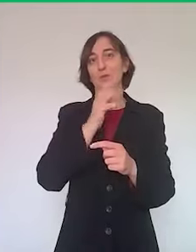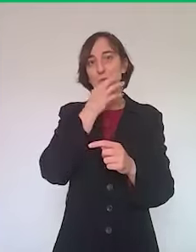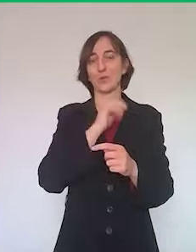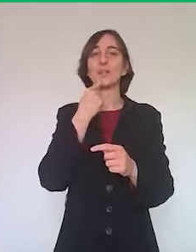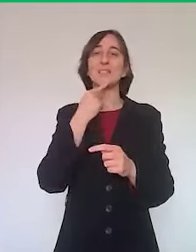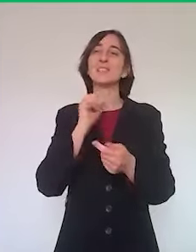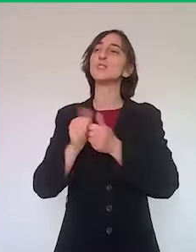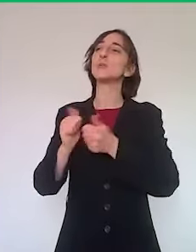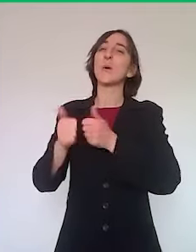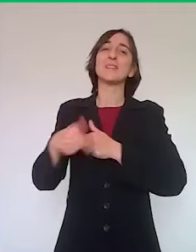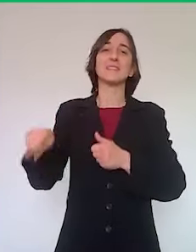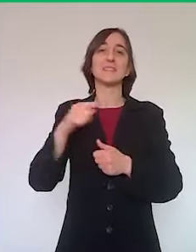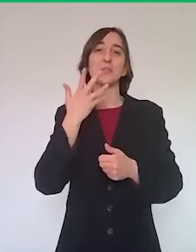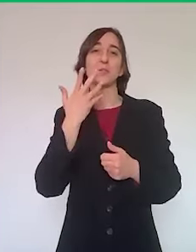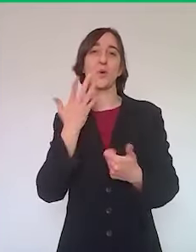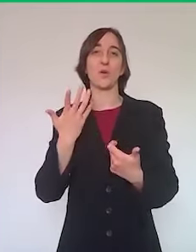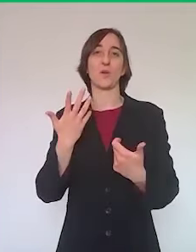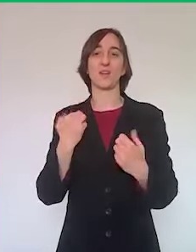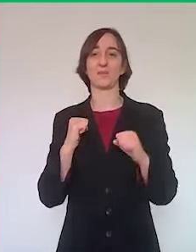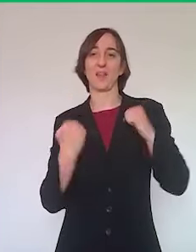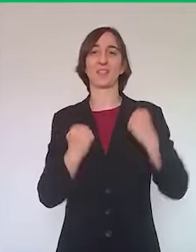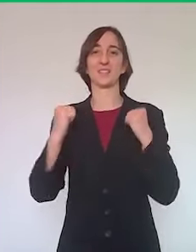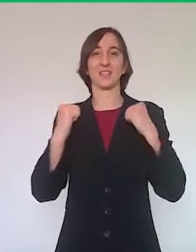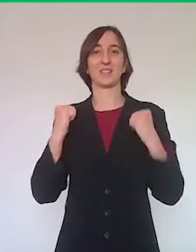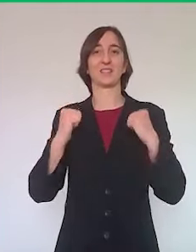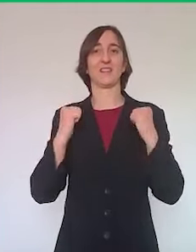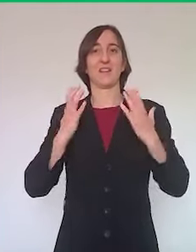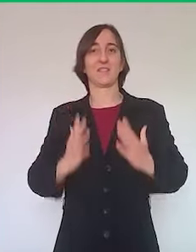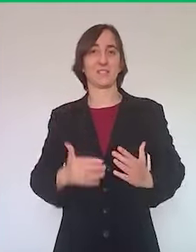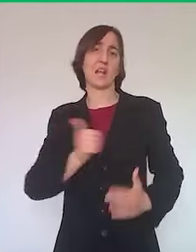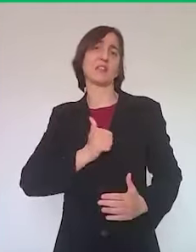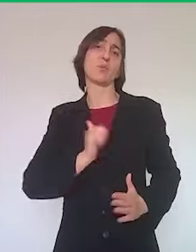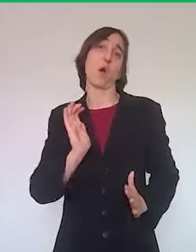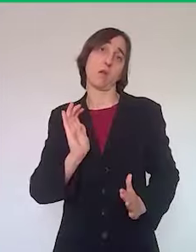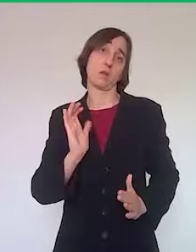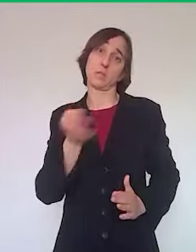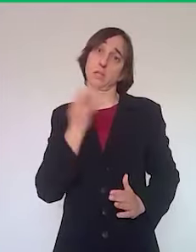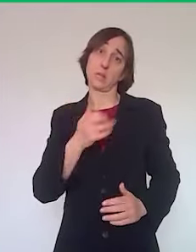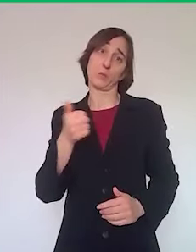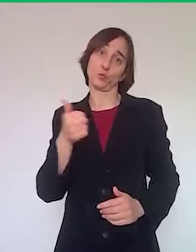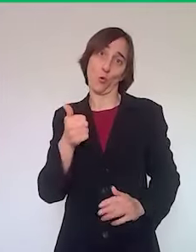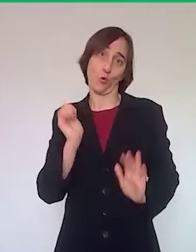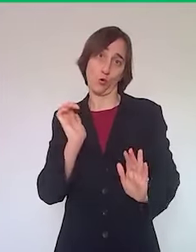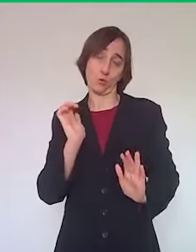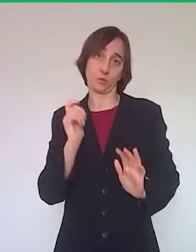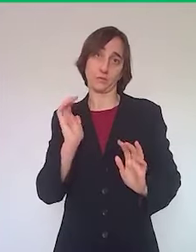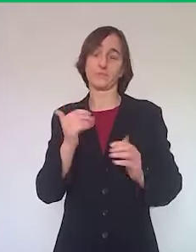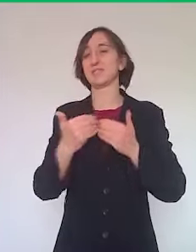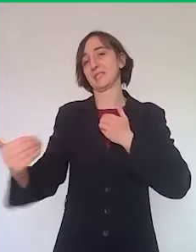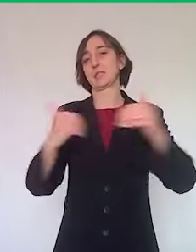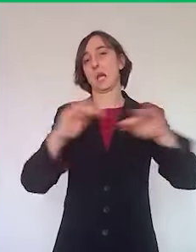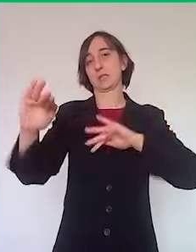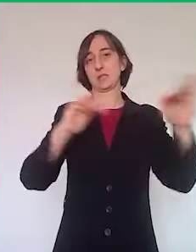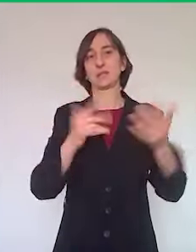una parte della propria attività fisica, quella individuale in particolare, quindi sempre da soli, sempre distanti dagli altri. La stagione aiuta,